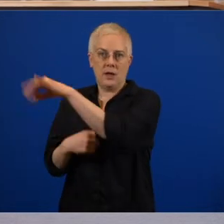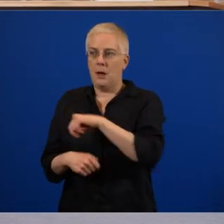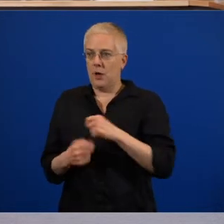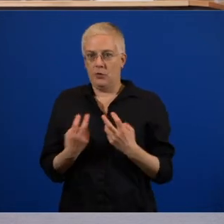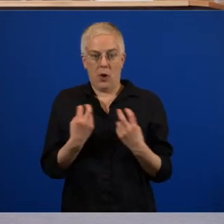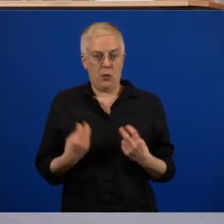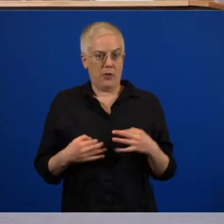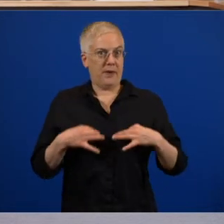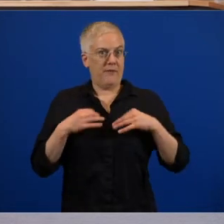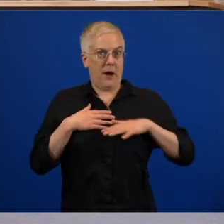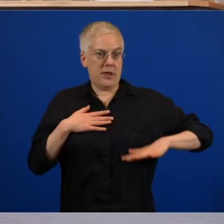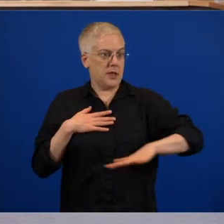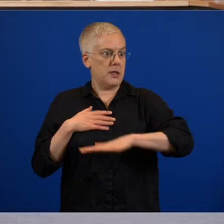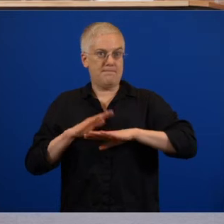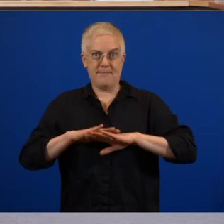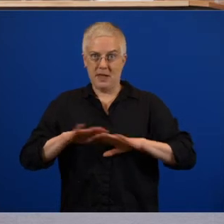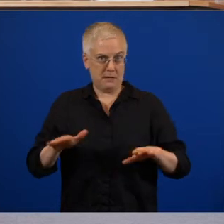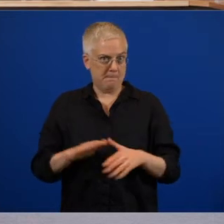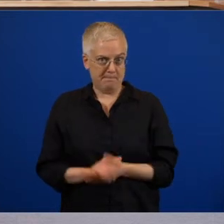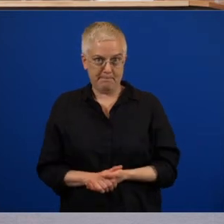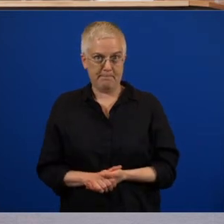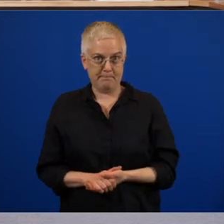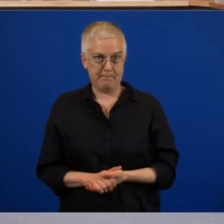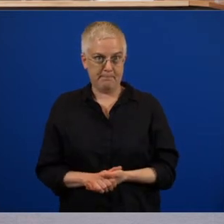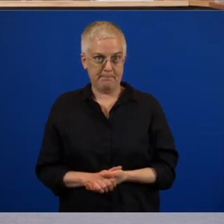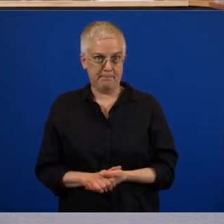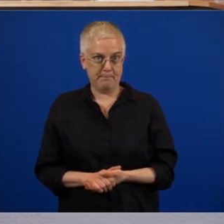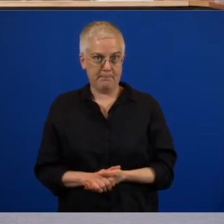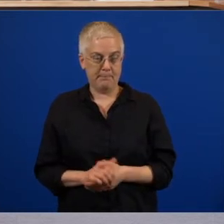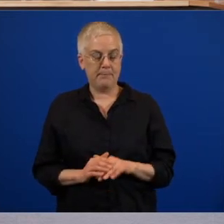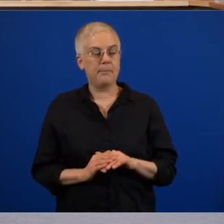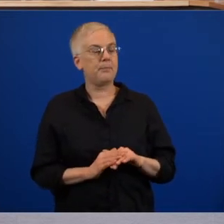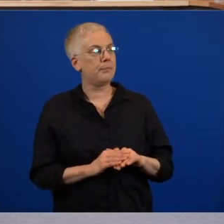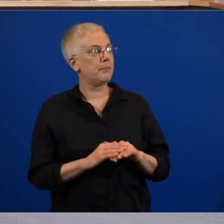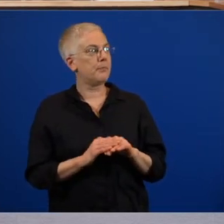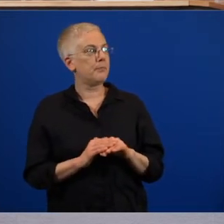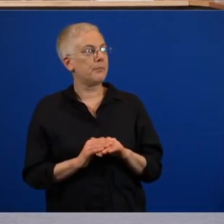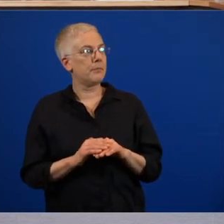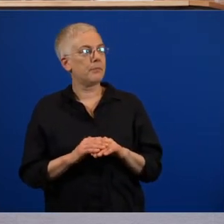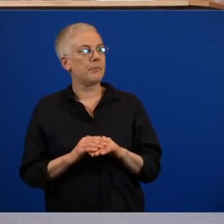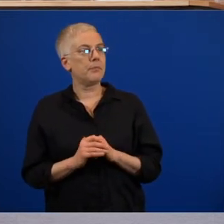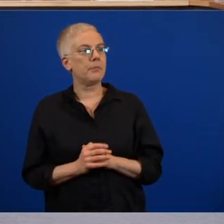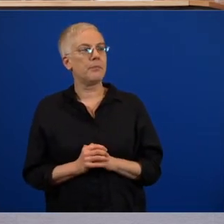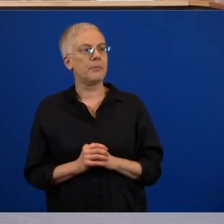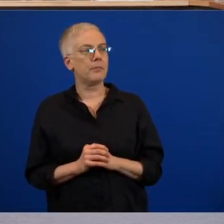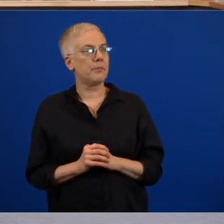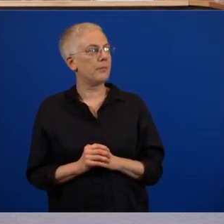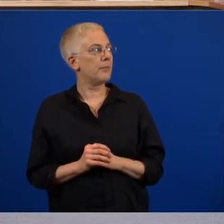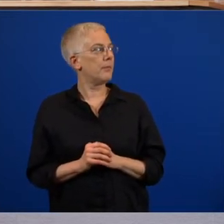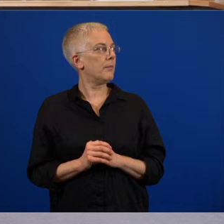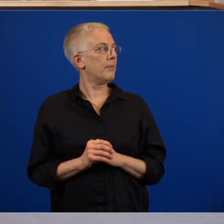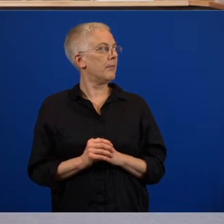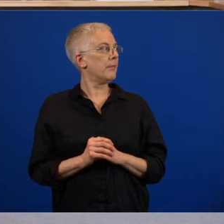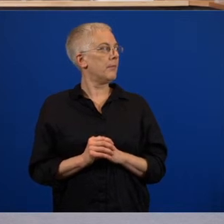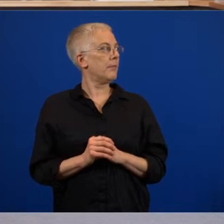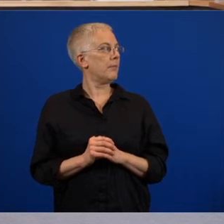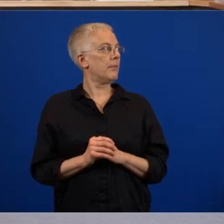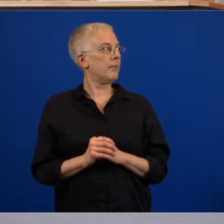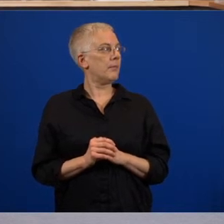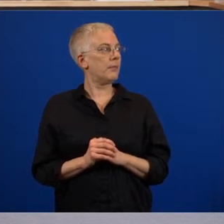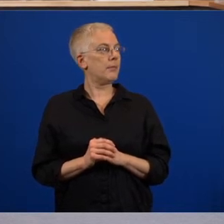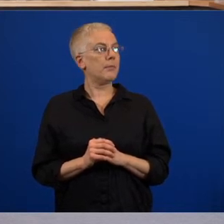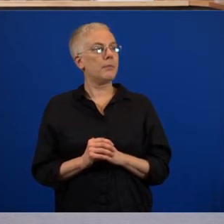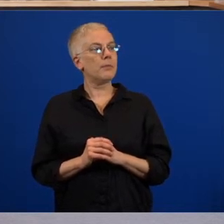Auch die Verordnung zur eingeschränkten Regelbetreuung in den Kitas ging ja bis heute eigentlich nur.